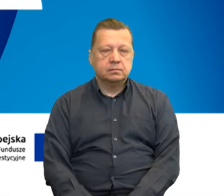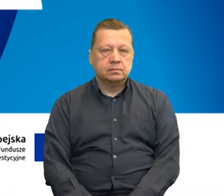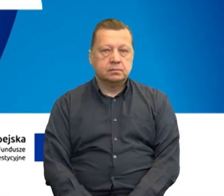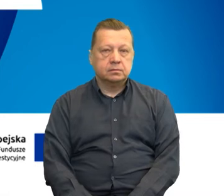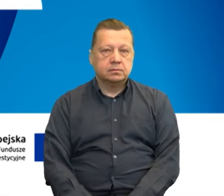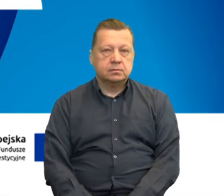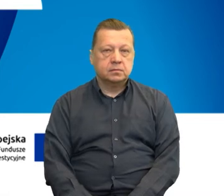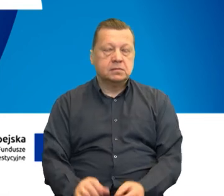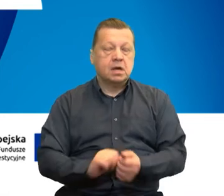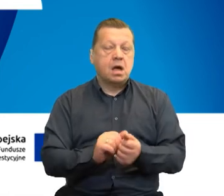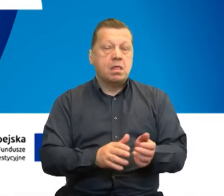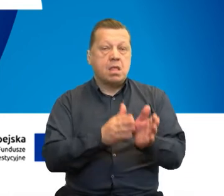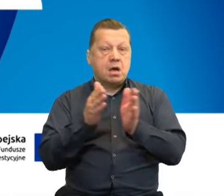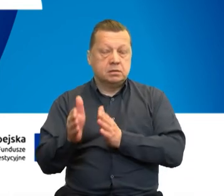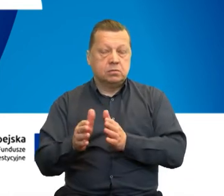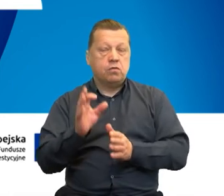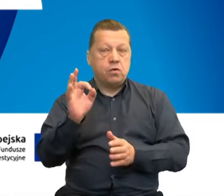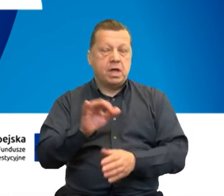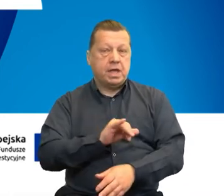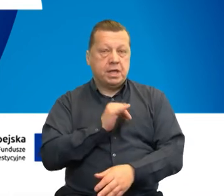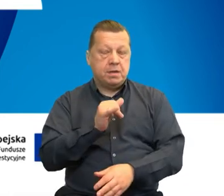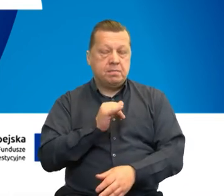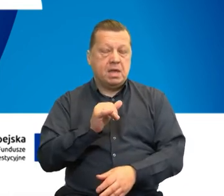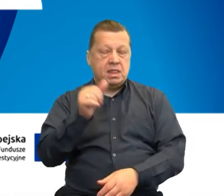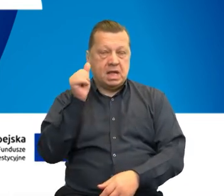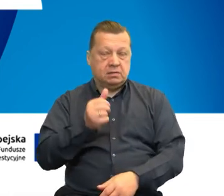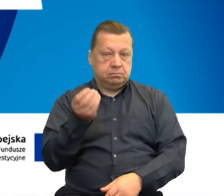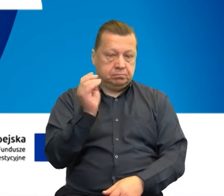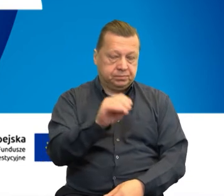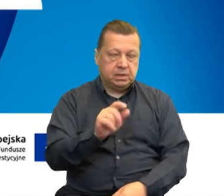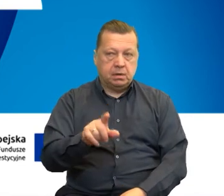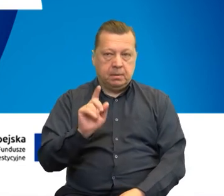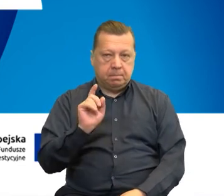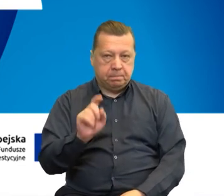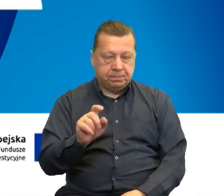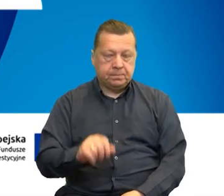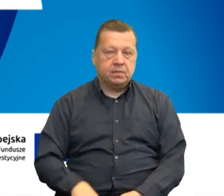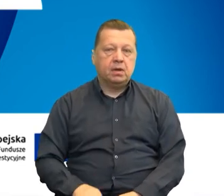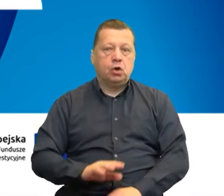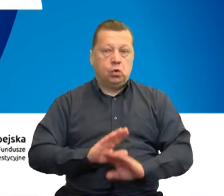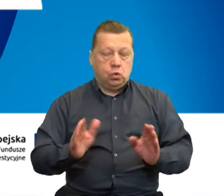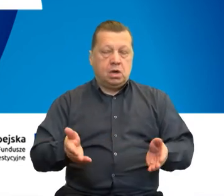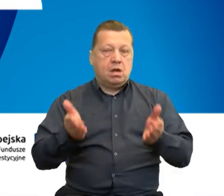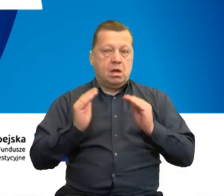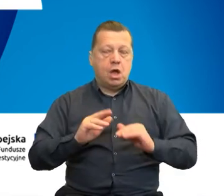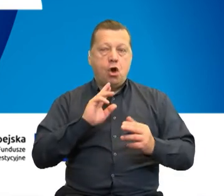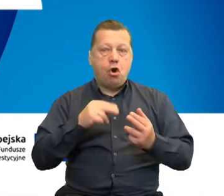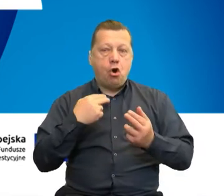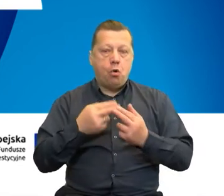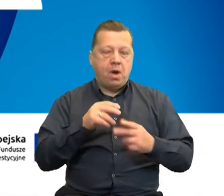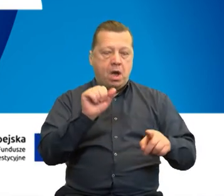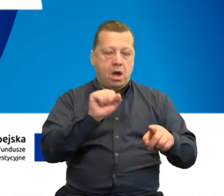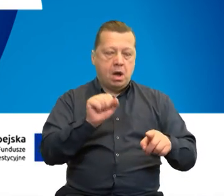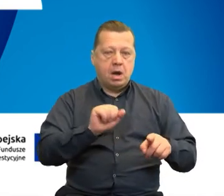Następnie prosimy podać imię i nazwisko, zatwierdzić, zagłosować, zaznaczając odpowiedź albo A,